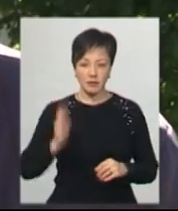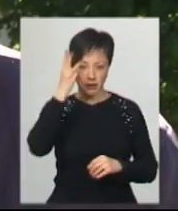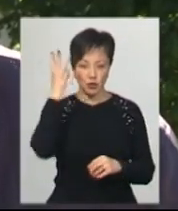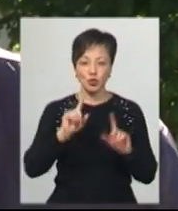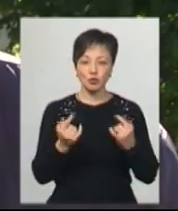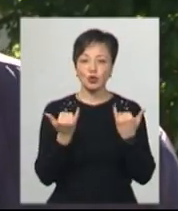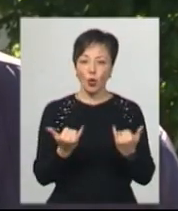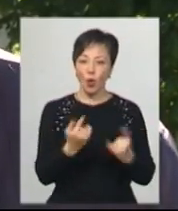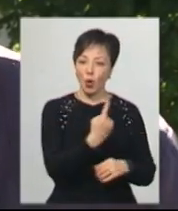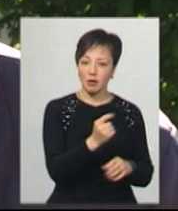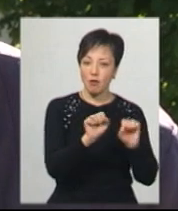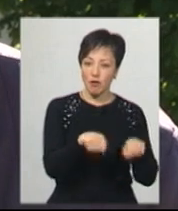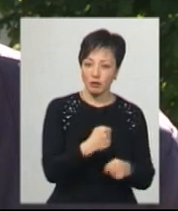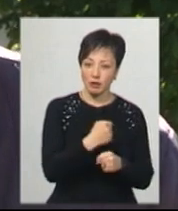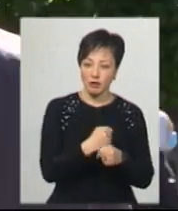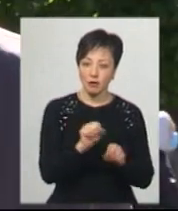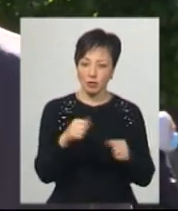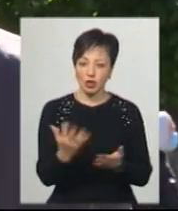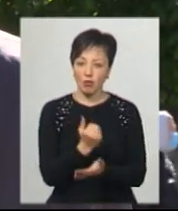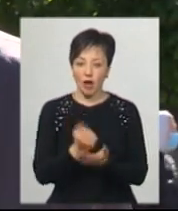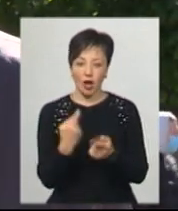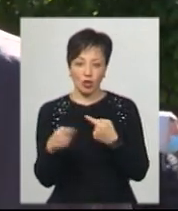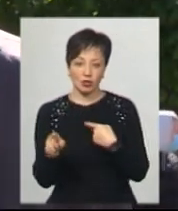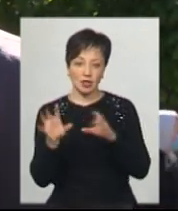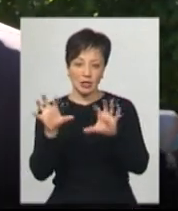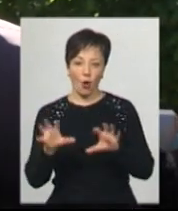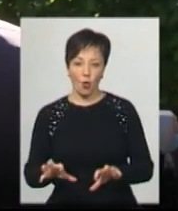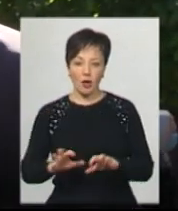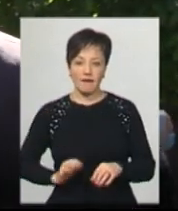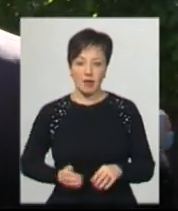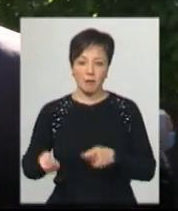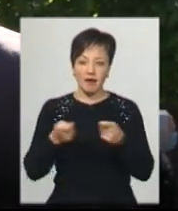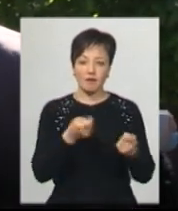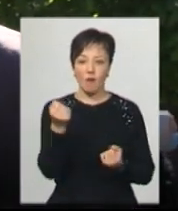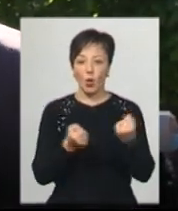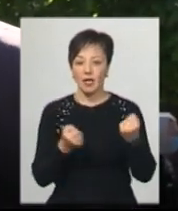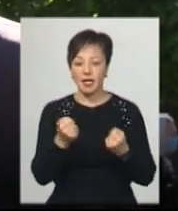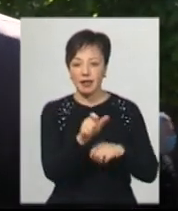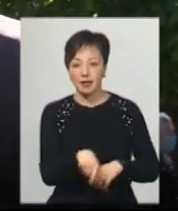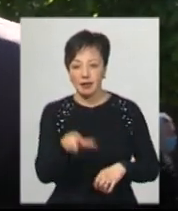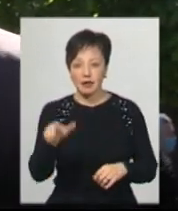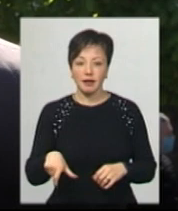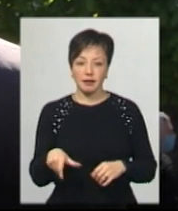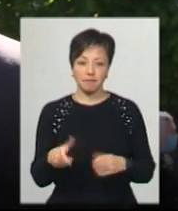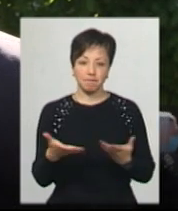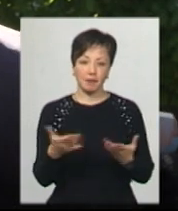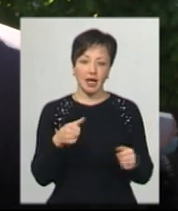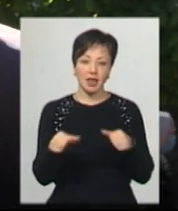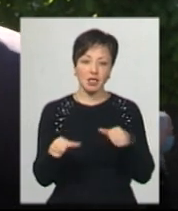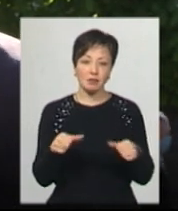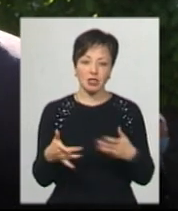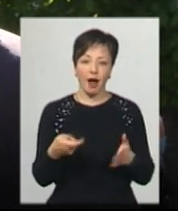Чому сьогодні одне можна працювати, можуть заробляти. А законні перевізники, водії, диспетчера,